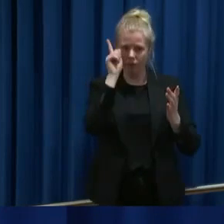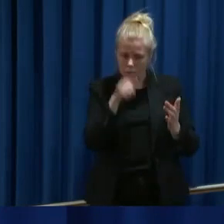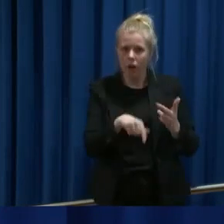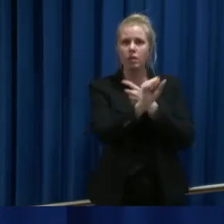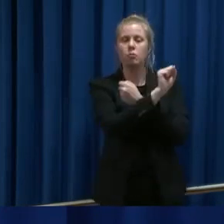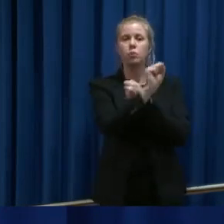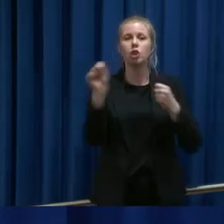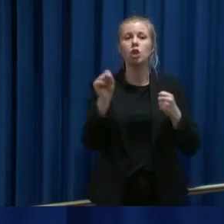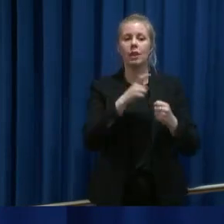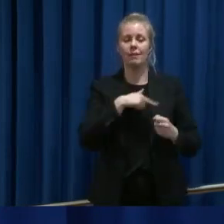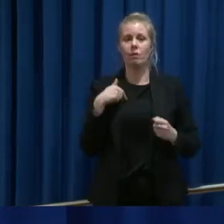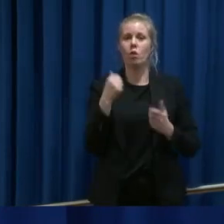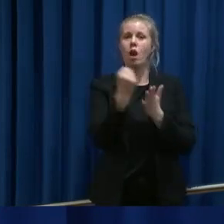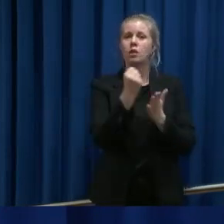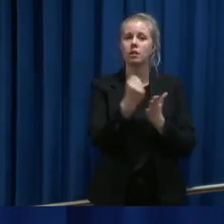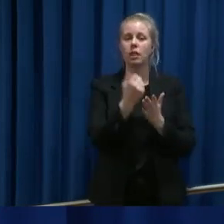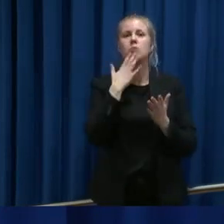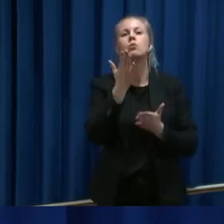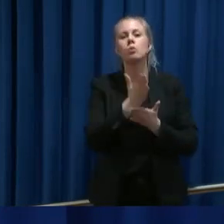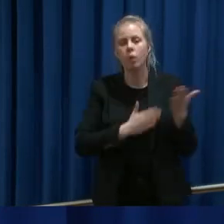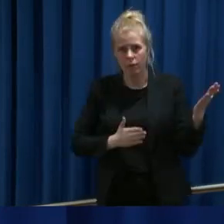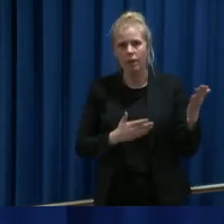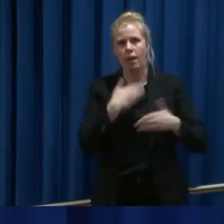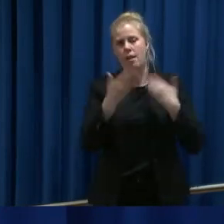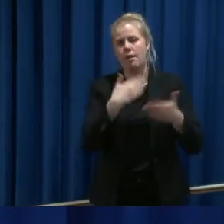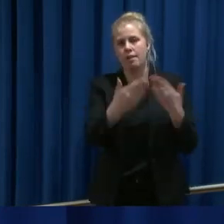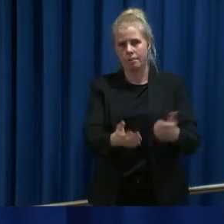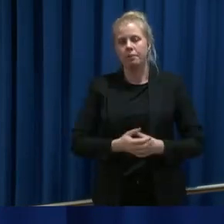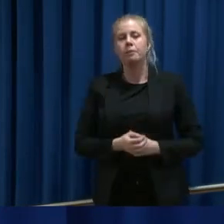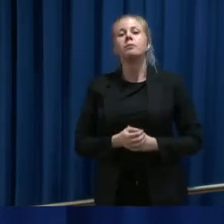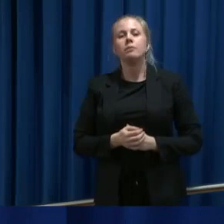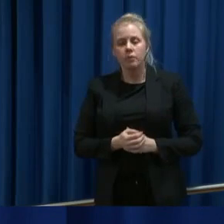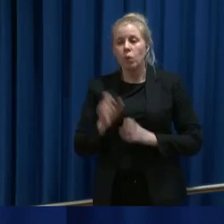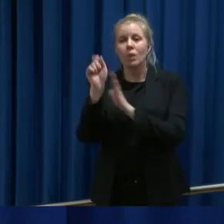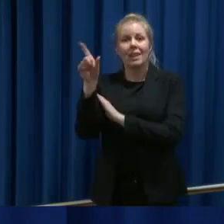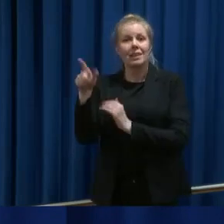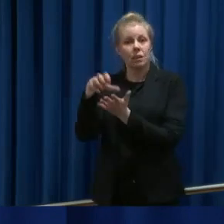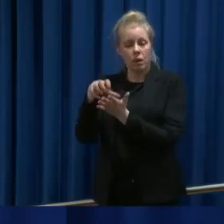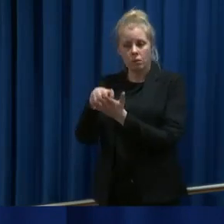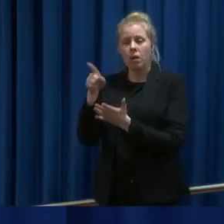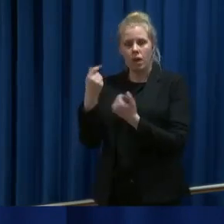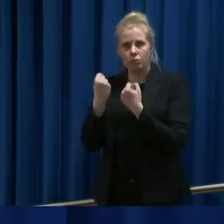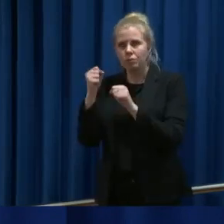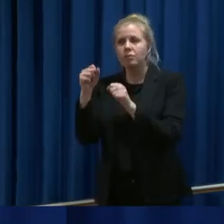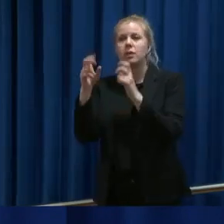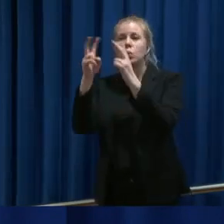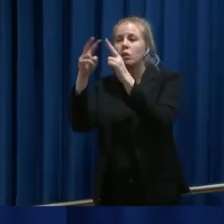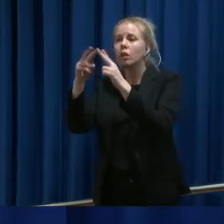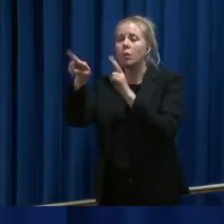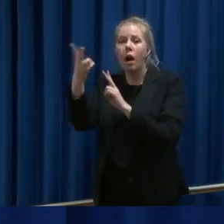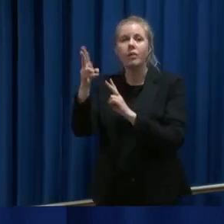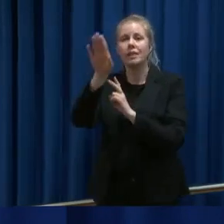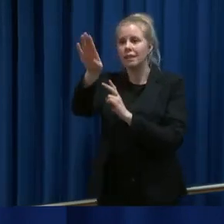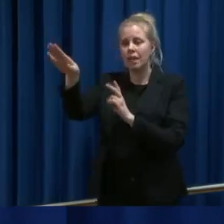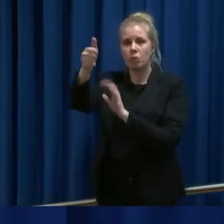våre ansatte på en god måte og videre. Utenriksdepartementet er i kontakt med andre landsmyndigheter for at